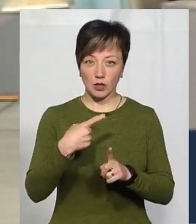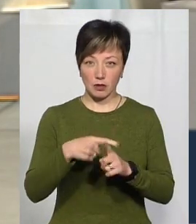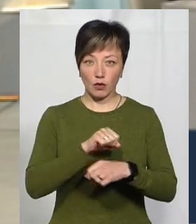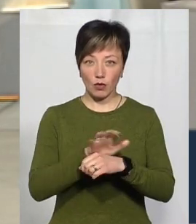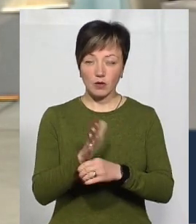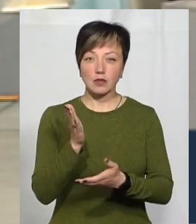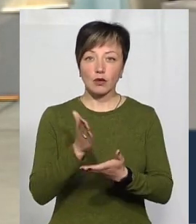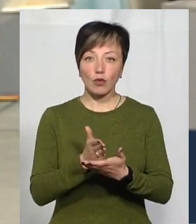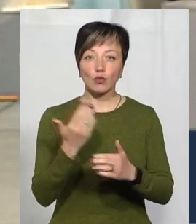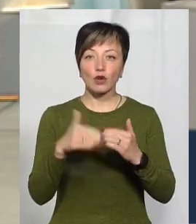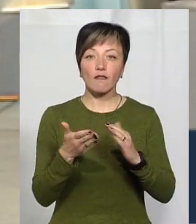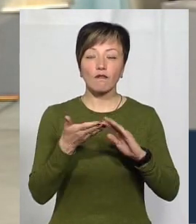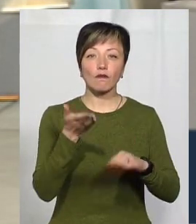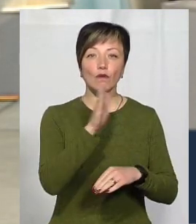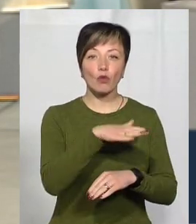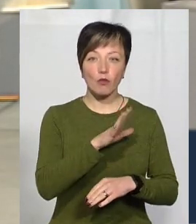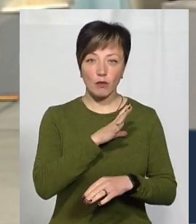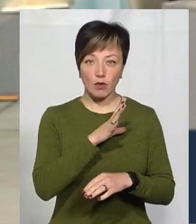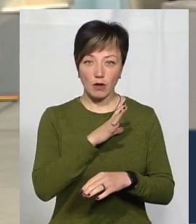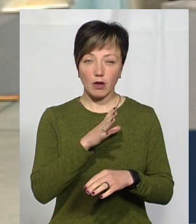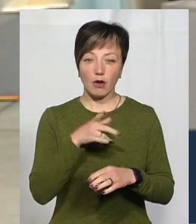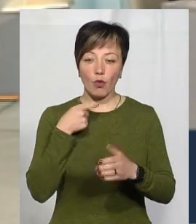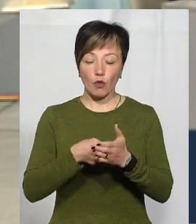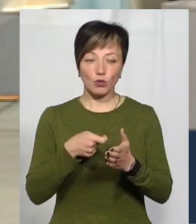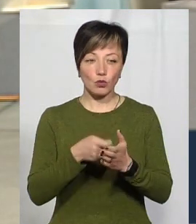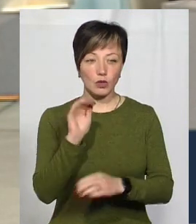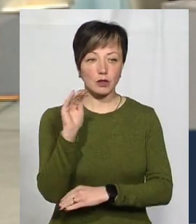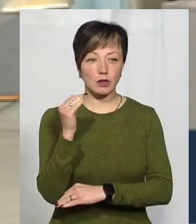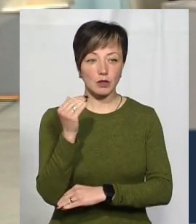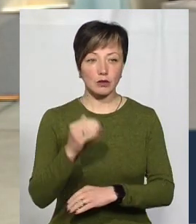вона знаходилась вже вдома, вона корми дитину.